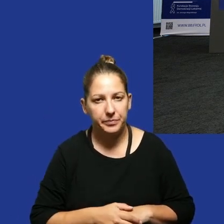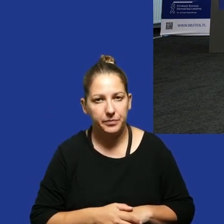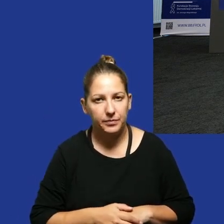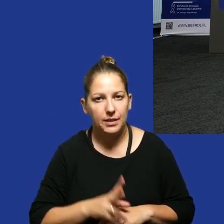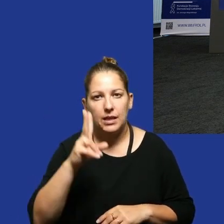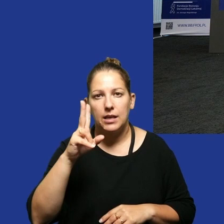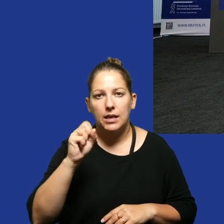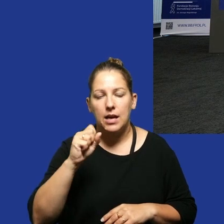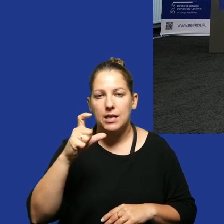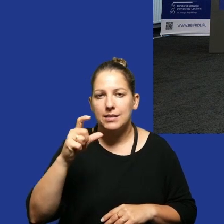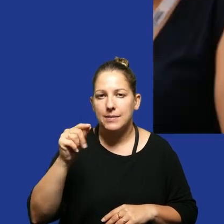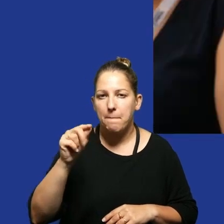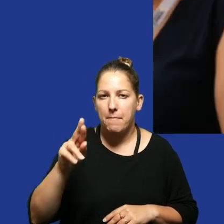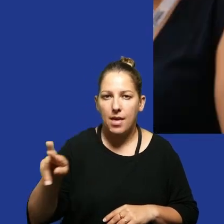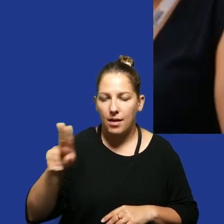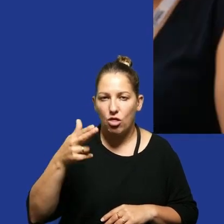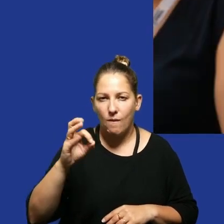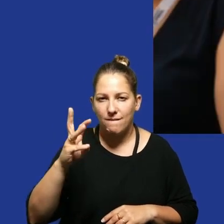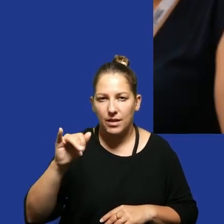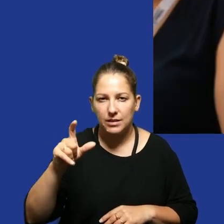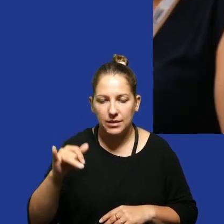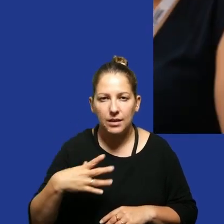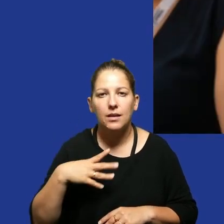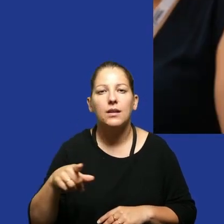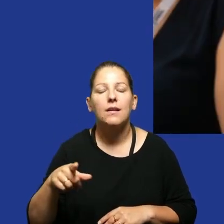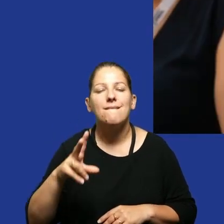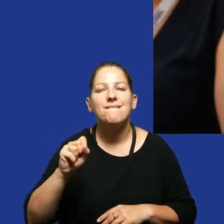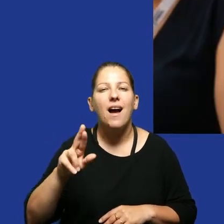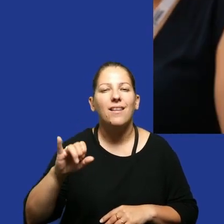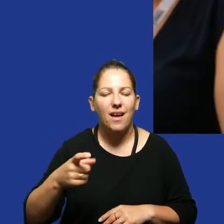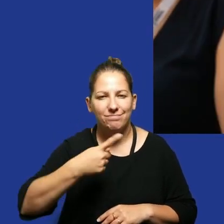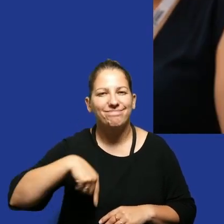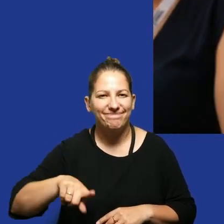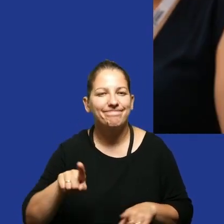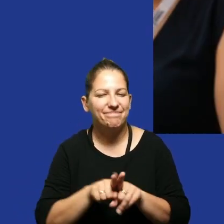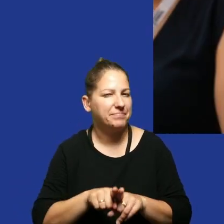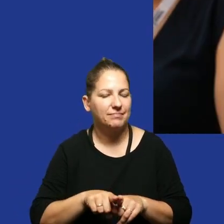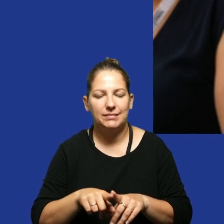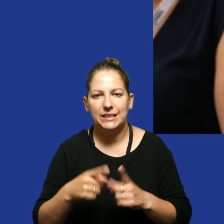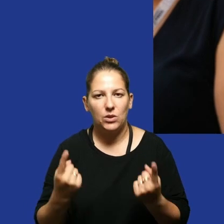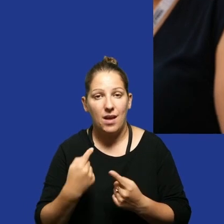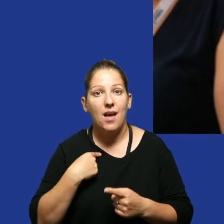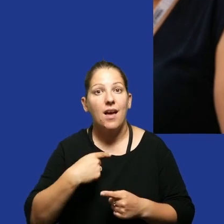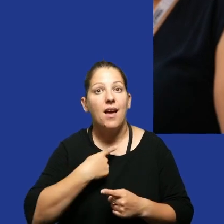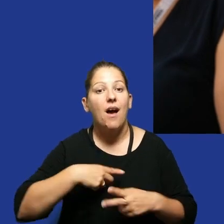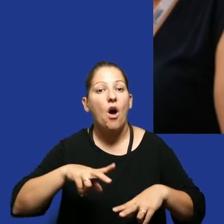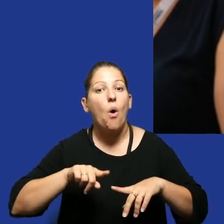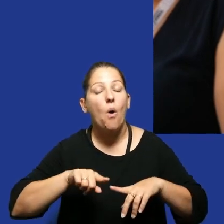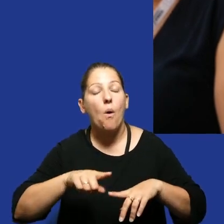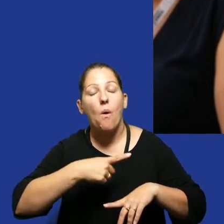Kacper już dzisiaj zgłasza. drugi raz dzisiaj Kacper Nowicki z Fundacji Waria Postania. Tak, my jesteśmy watchdogiem, chociaż kiedy zakładaliśmy fundację, to w ogóle nie